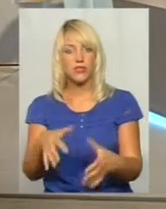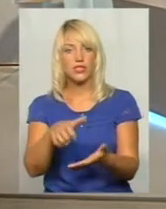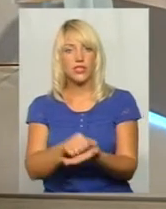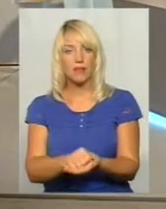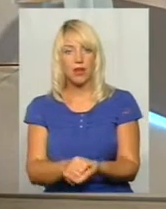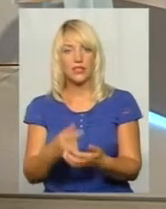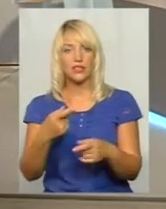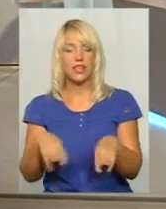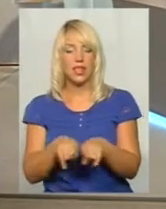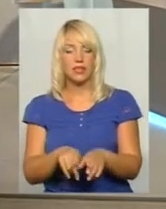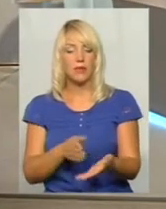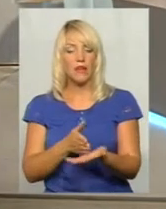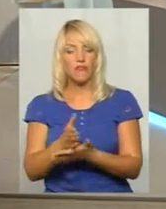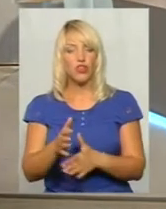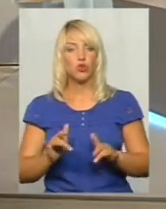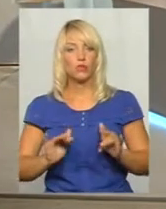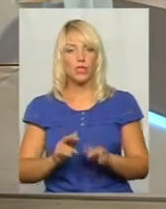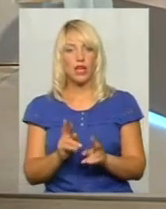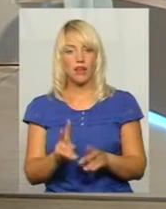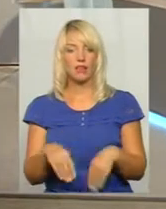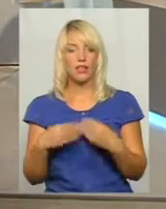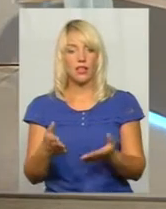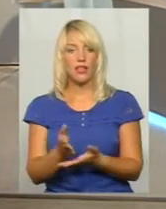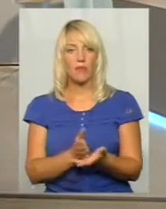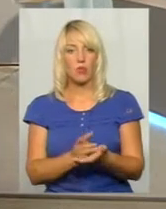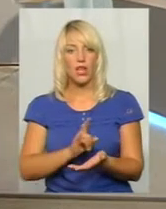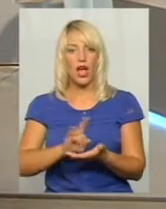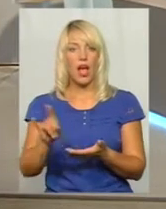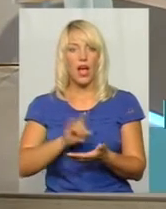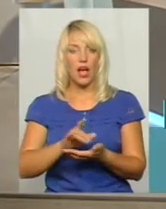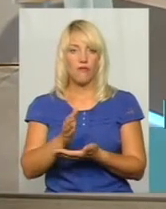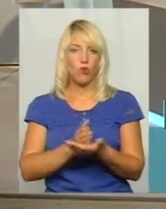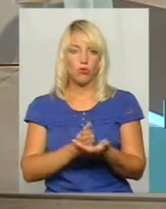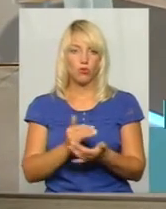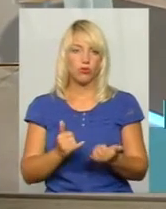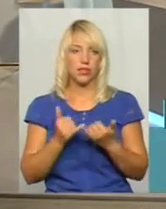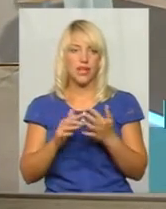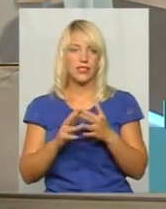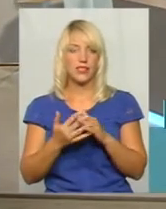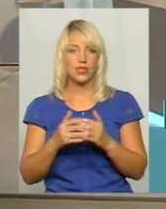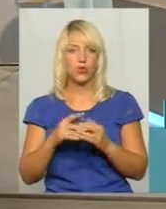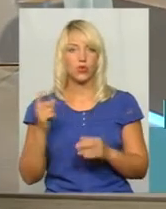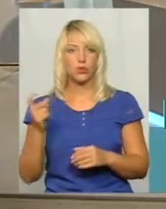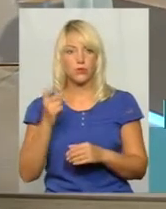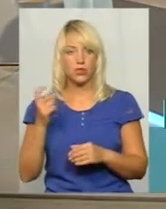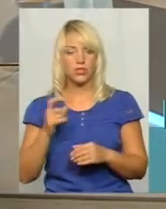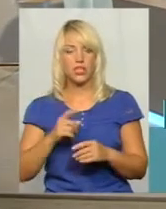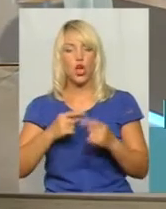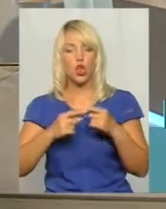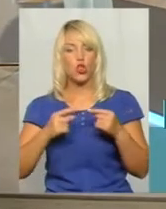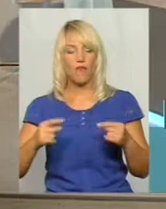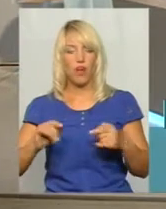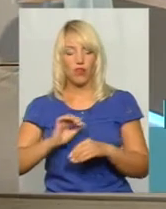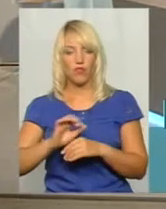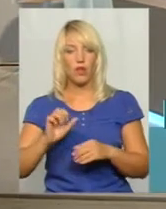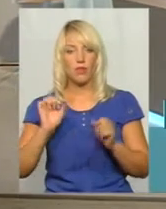таким видом діяльності, як надання послуг, авіапослуг для наших сільськогосподарських товаровиробників. Можливості забезпечувати, щоб